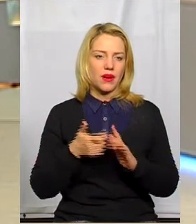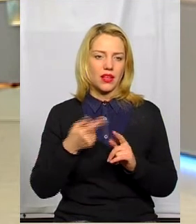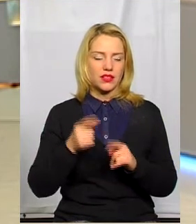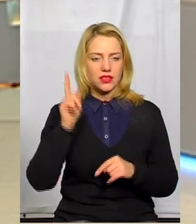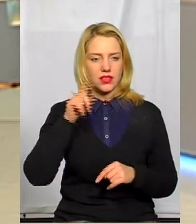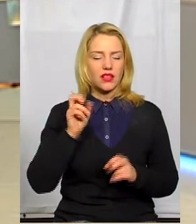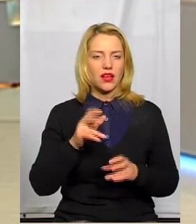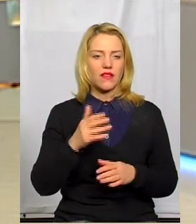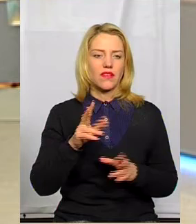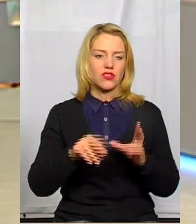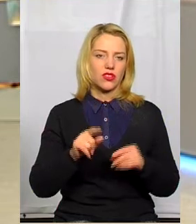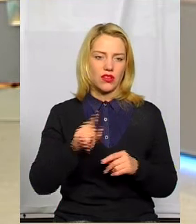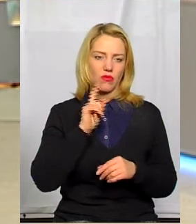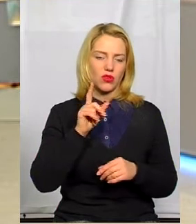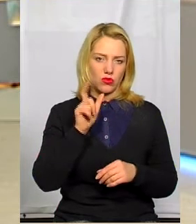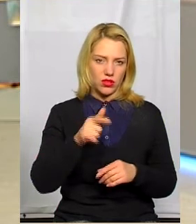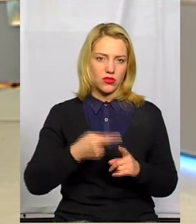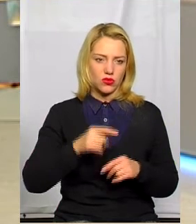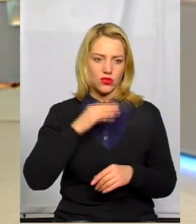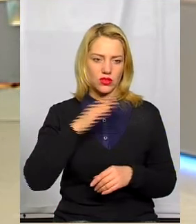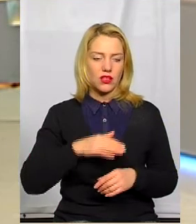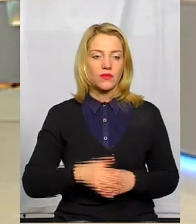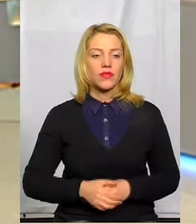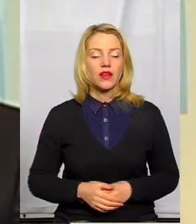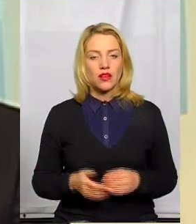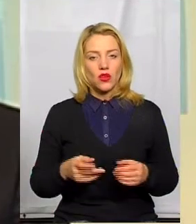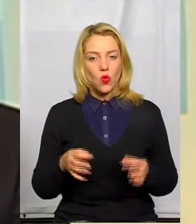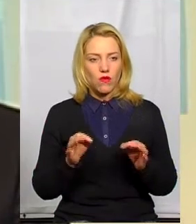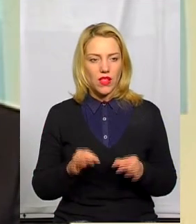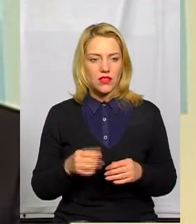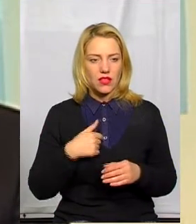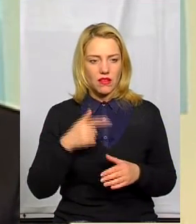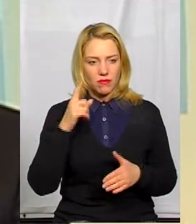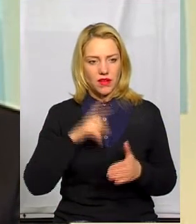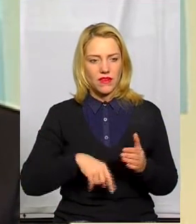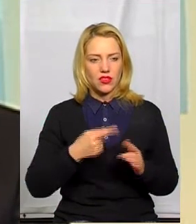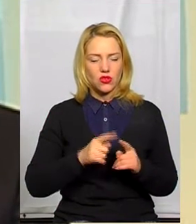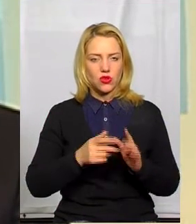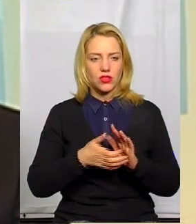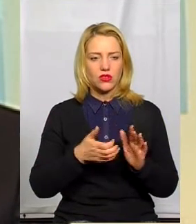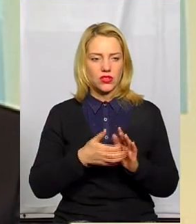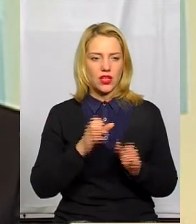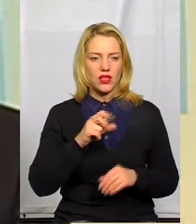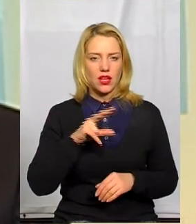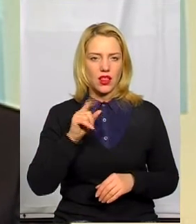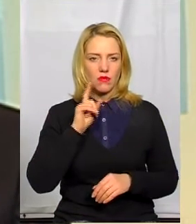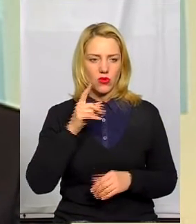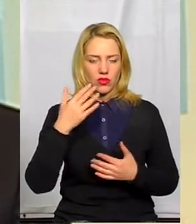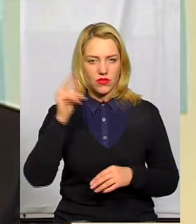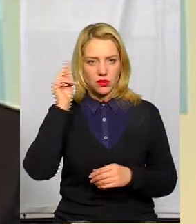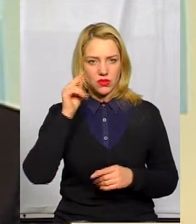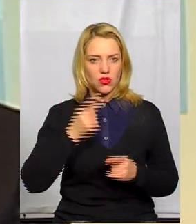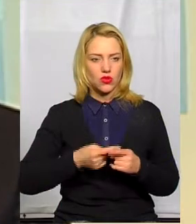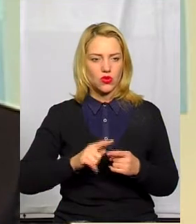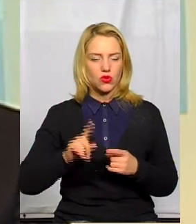Ви як молода людина вважаєте, що вам достатньо того, що знаєте? Ну, власне, звичайно, я впевнена, що я знаю недостатньо, але молодь вже привчена до